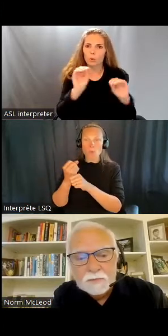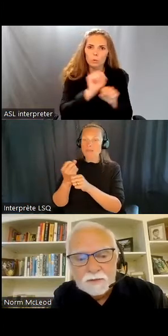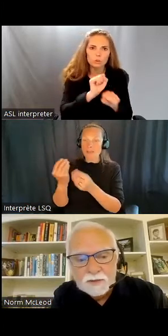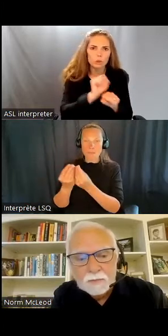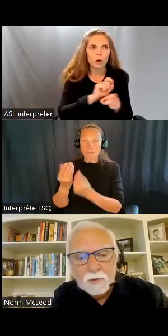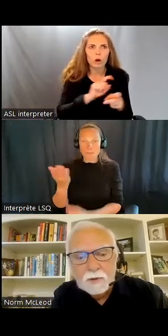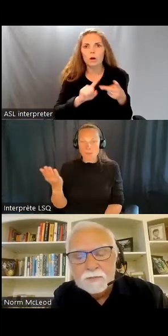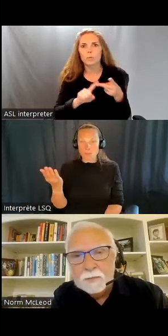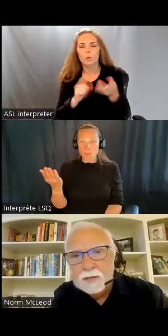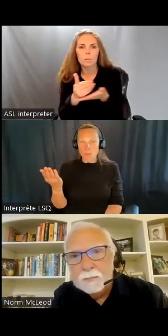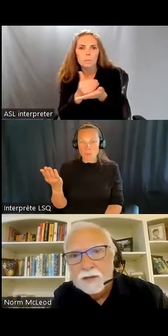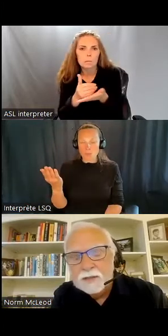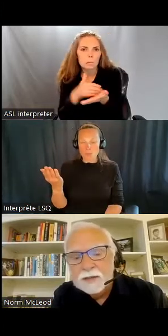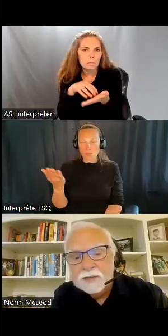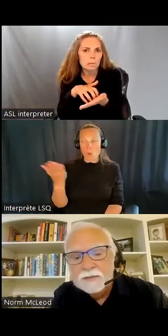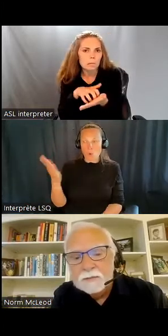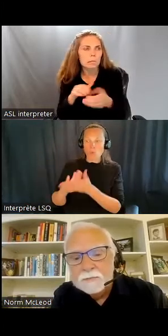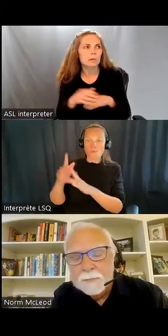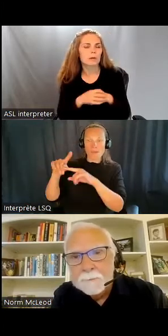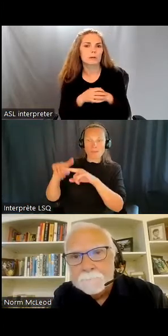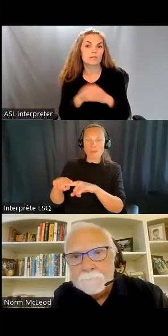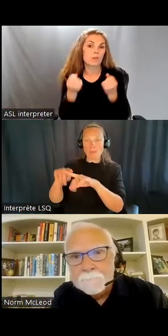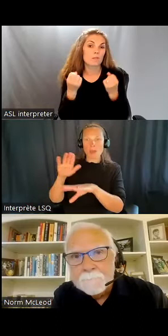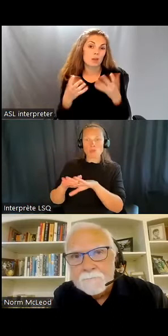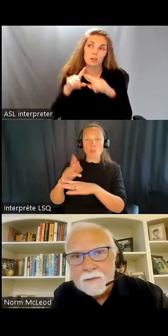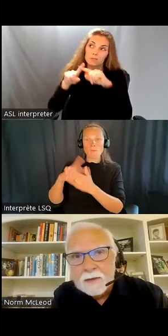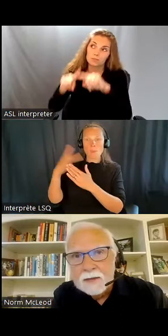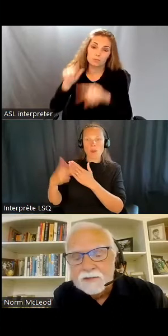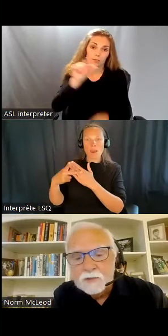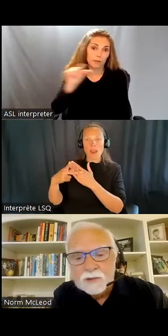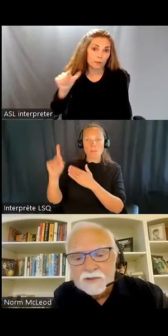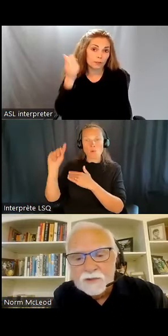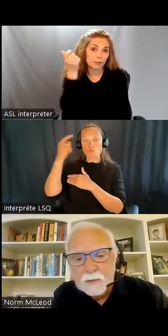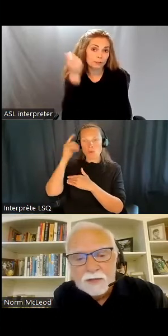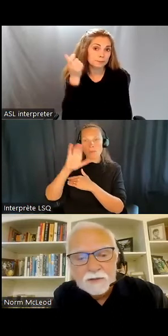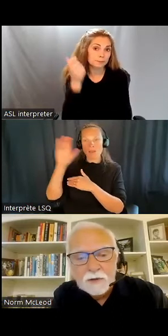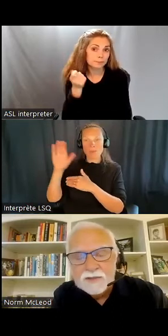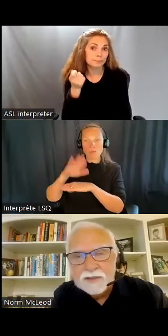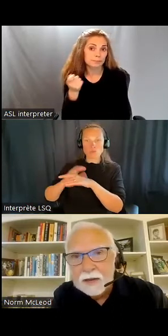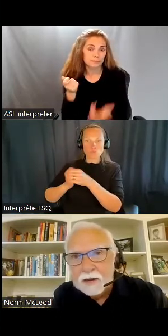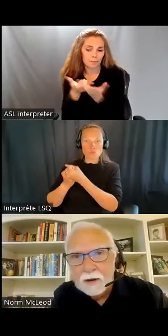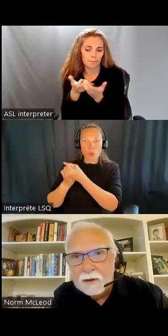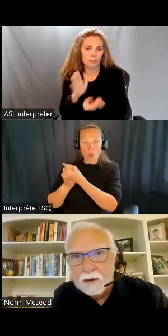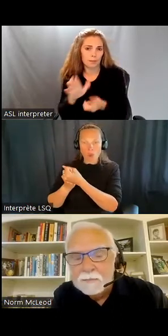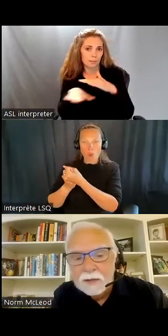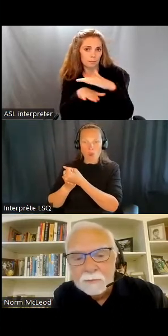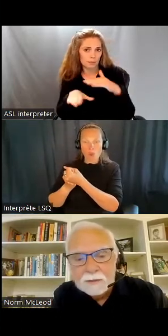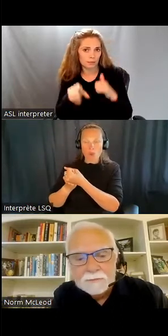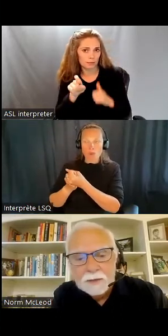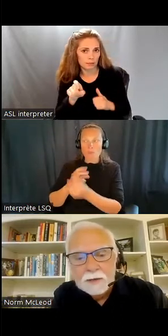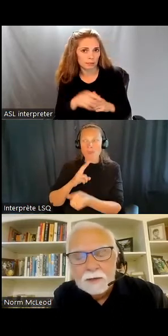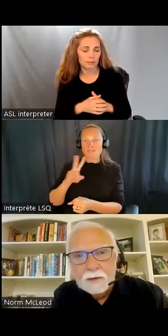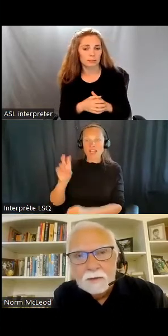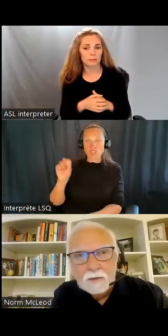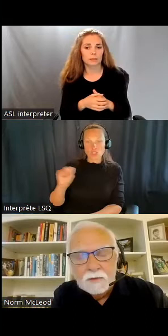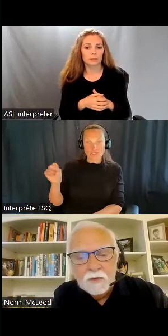Beaucoup dépendent des programmes d'aide sociale du gouvernement pour répondre à leurs besoins de base. Et les taux d'aide sociale